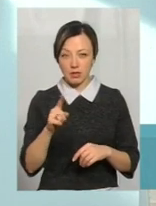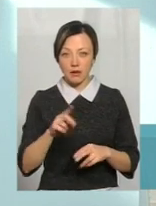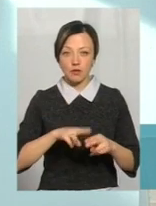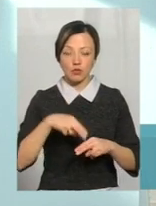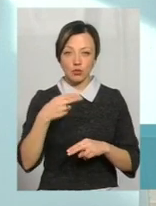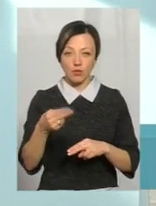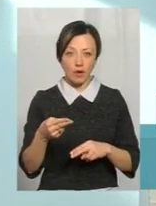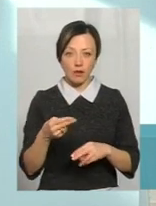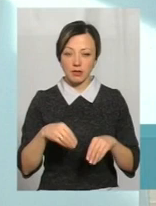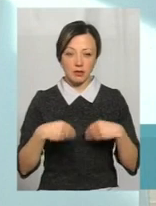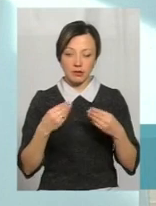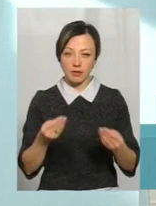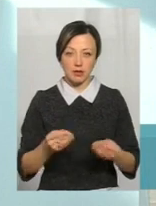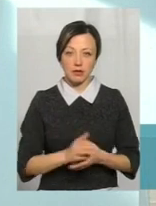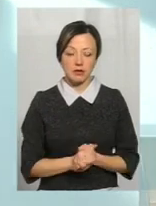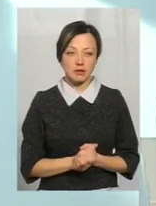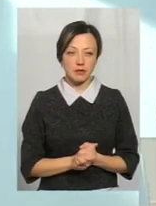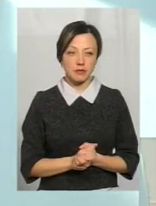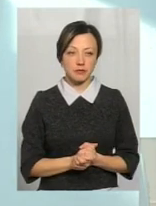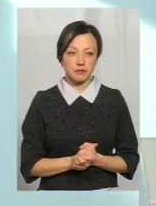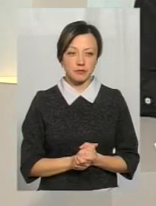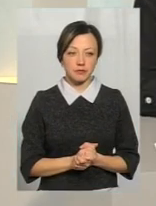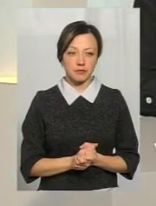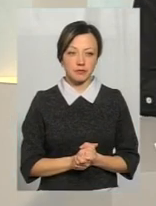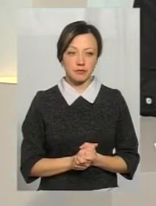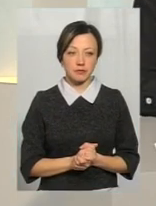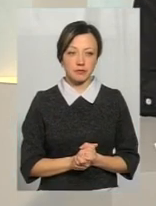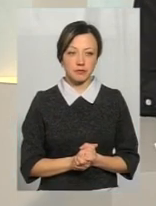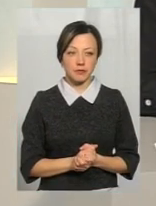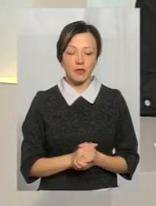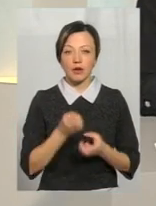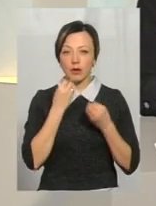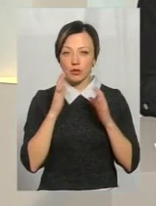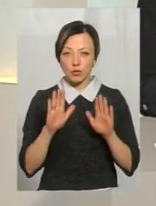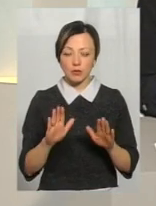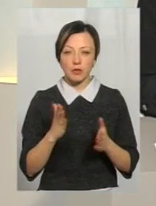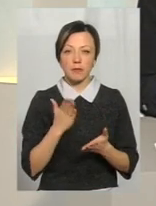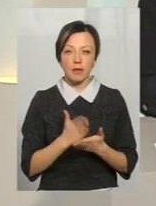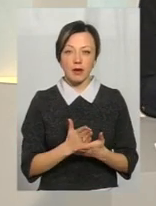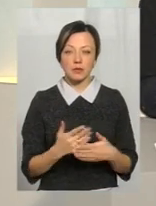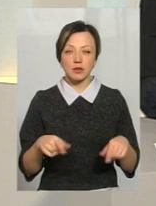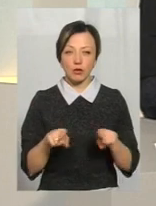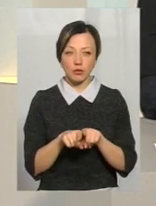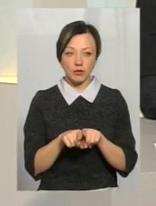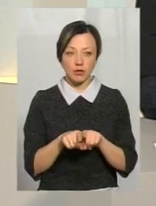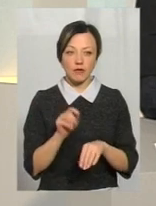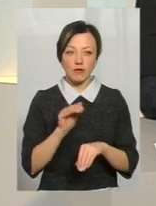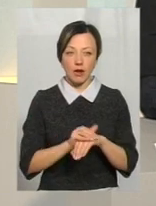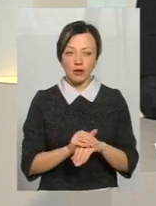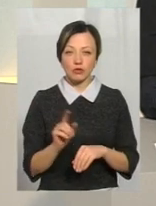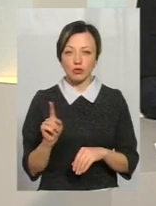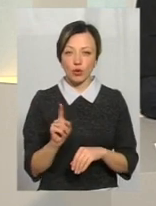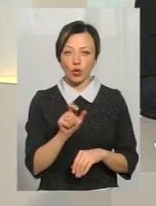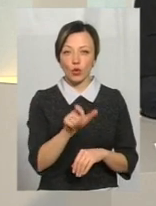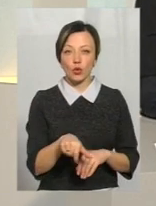Відшкодування на даний маршрут не передбачається. Добре, ми маємо такий факт, що